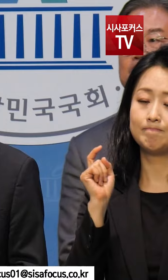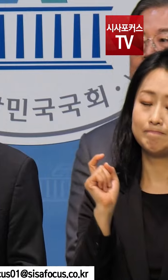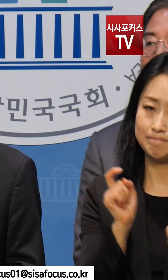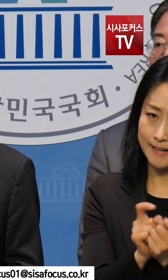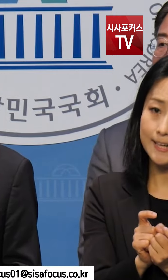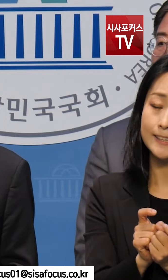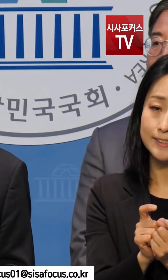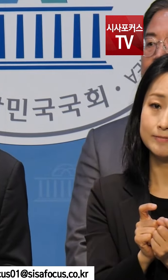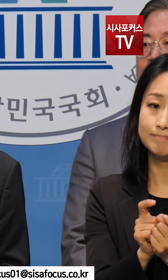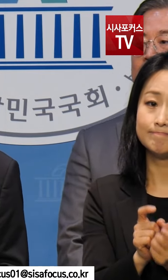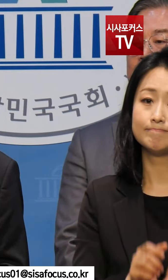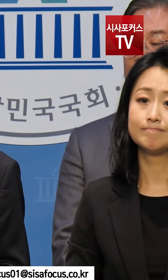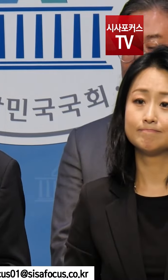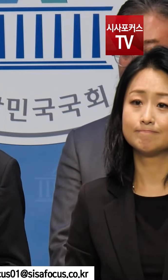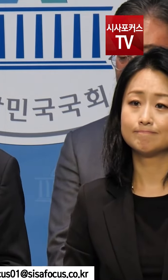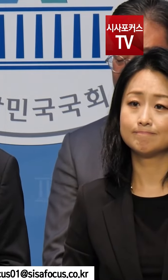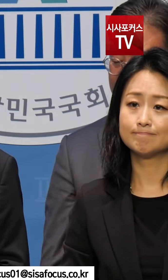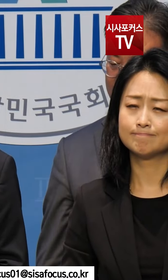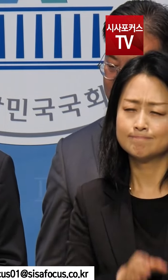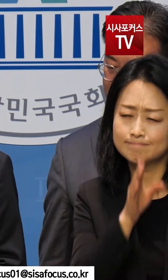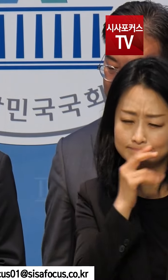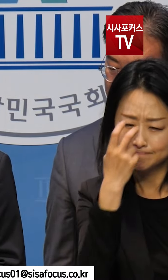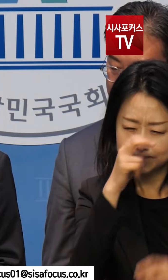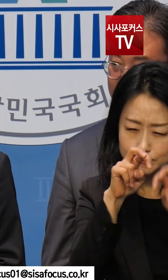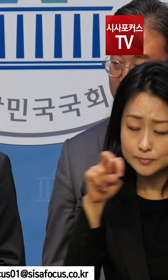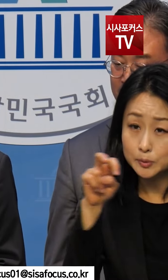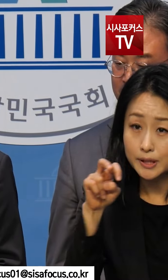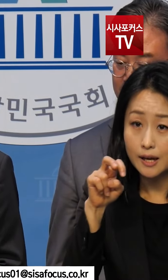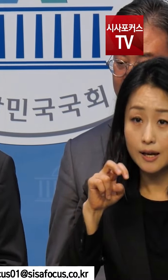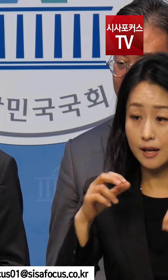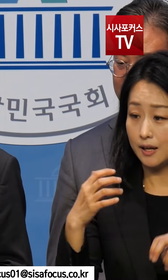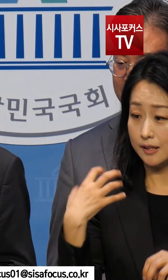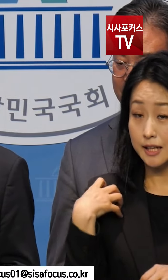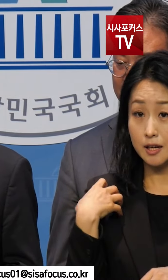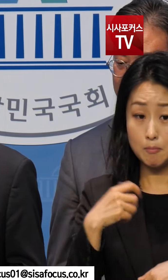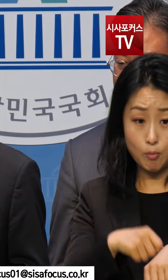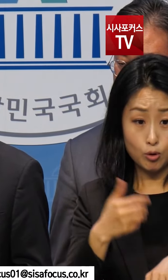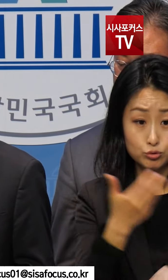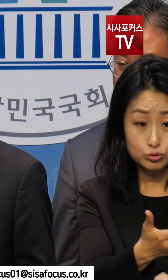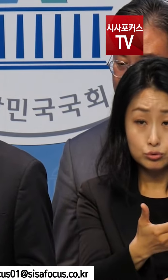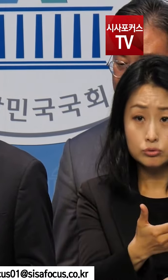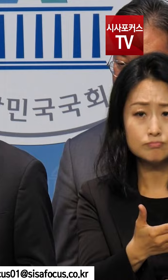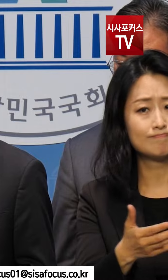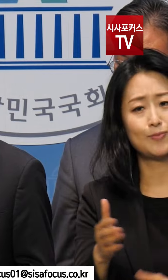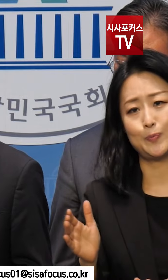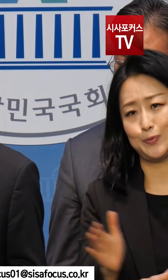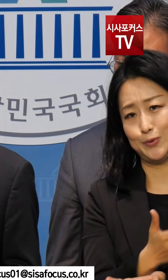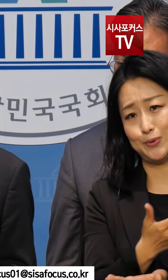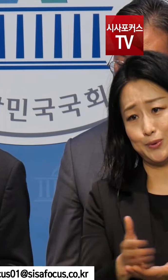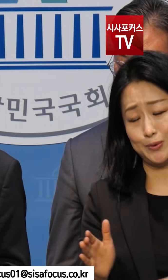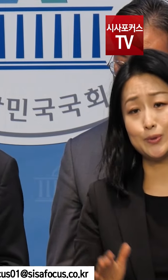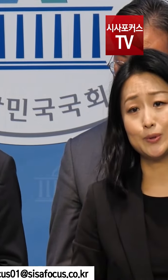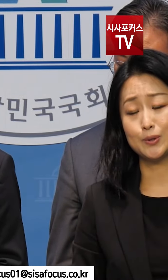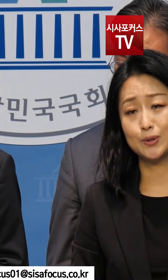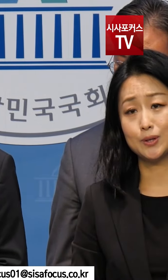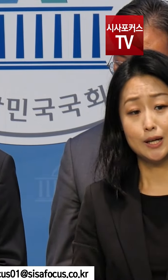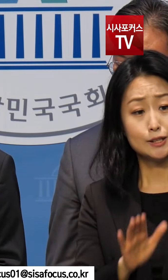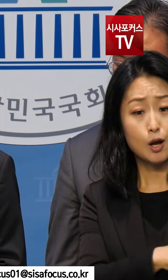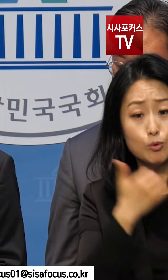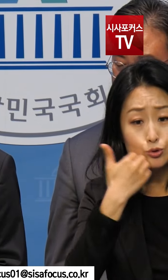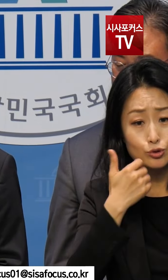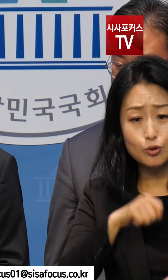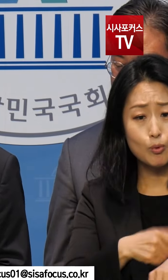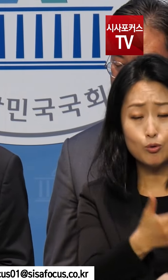아직까지 제대로 된 진상규명과 책임자 차벌은 요원합니다. 각종 재난과 참사가